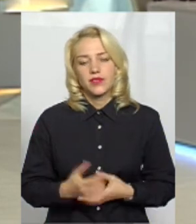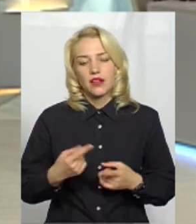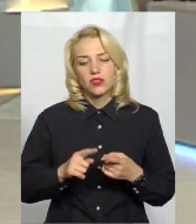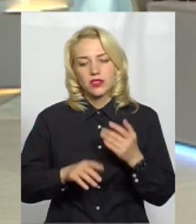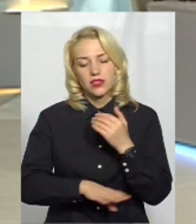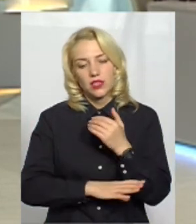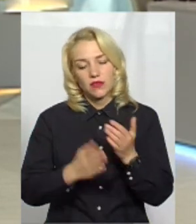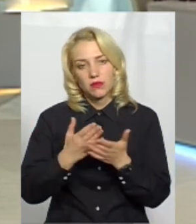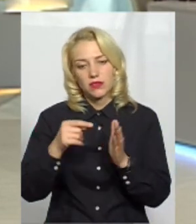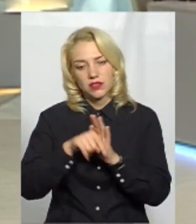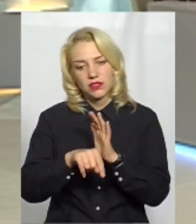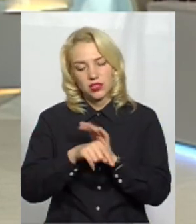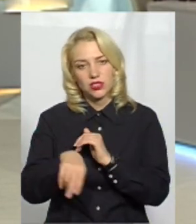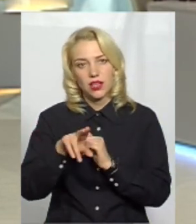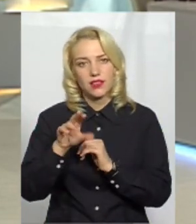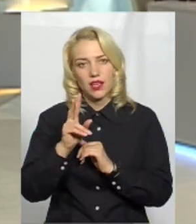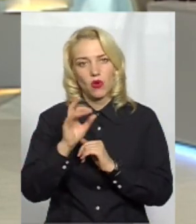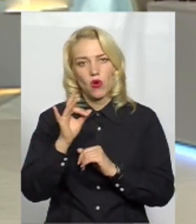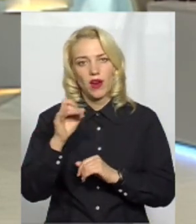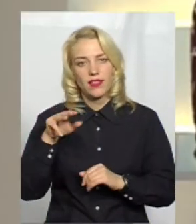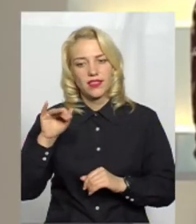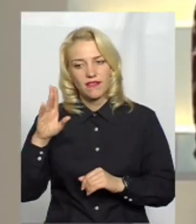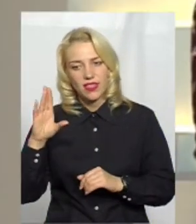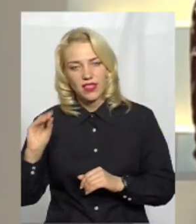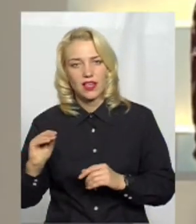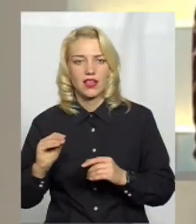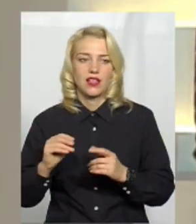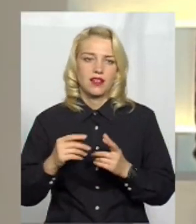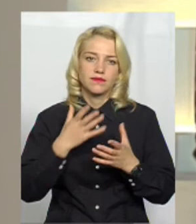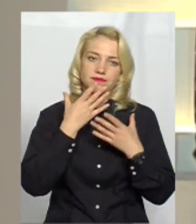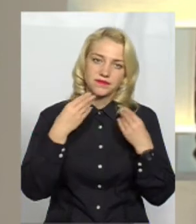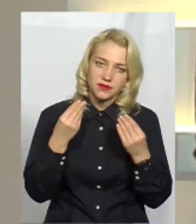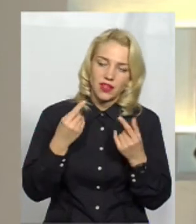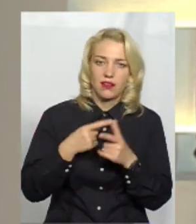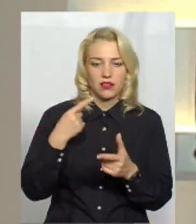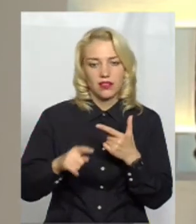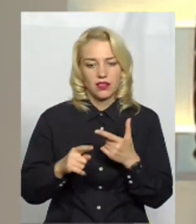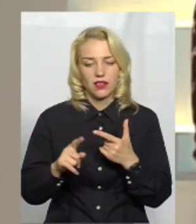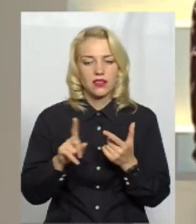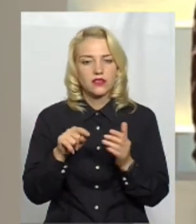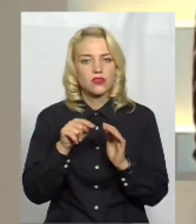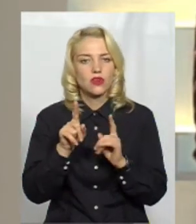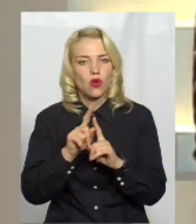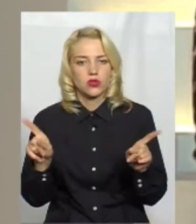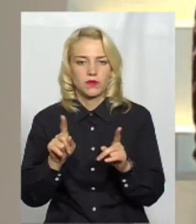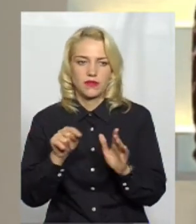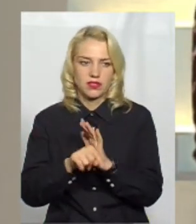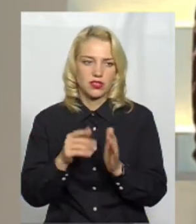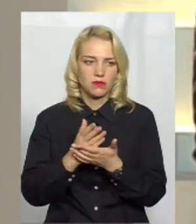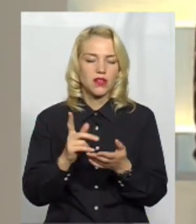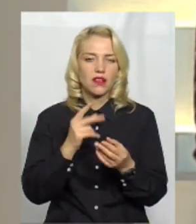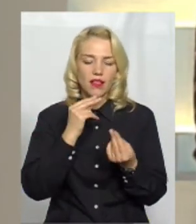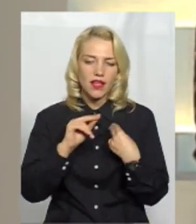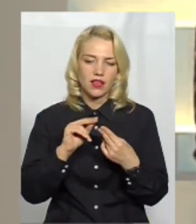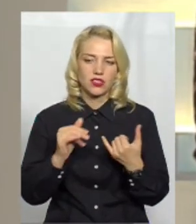декоративне значення? Чи от, ну, чи взагалі, от які дерева і кущі мають особливе значення? От найліпші вони